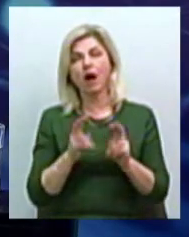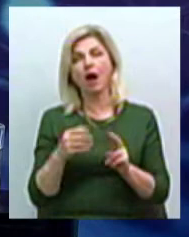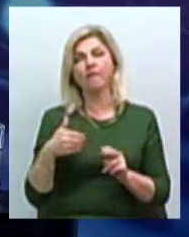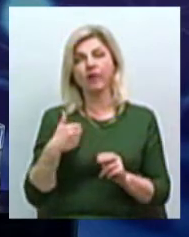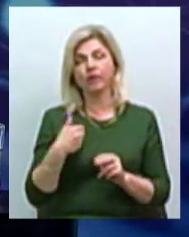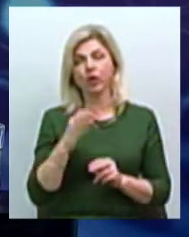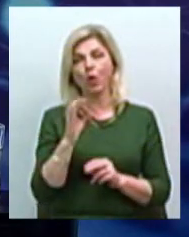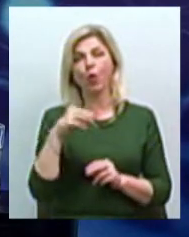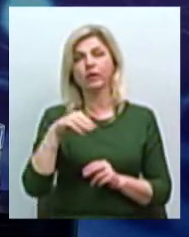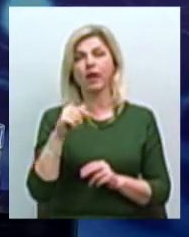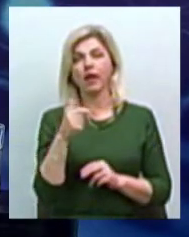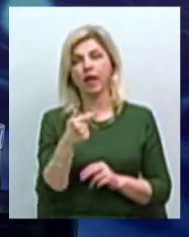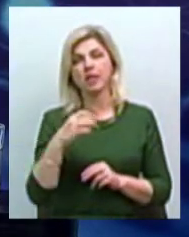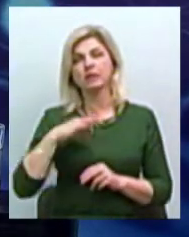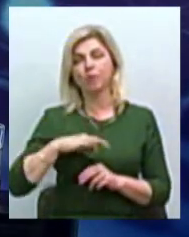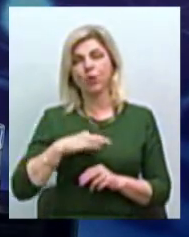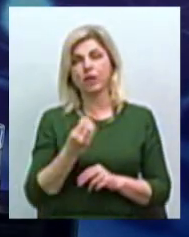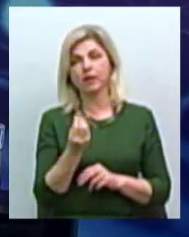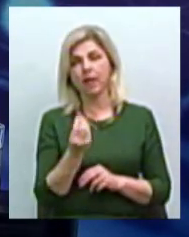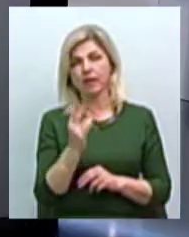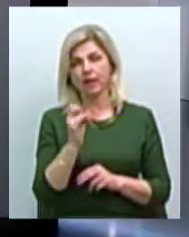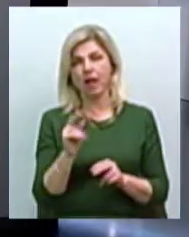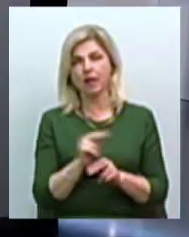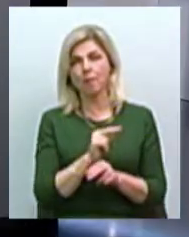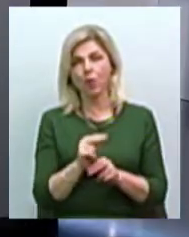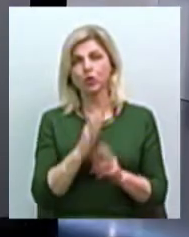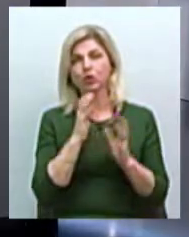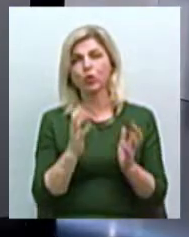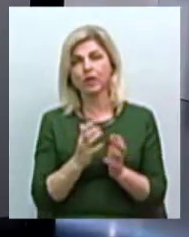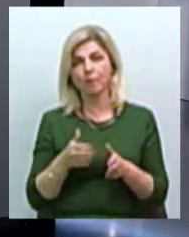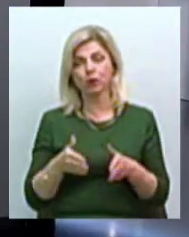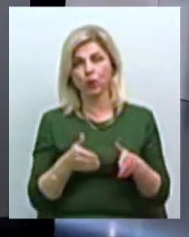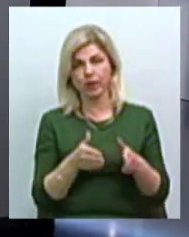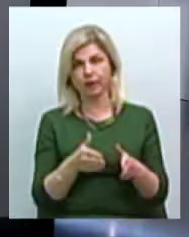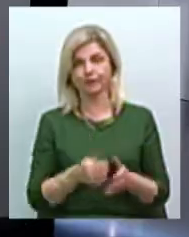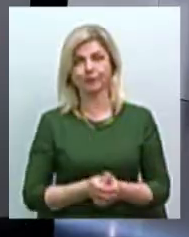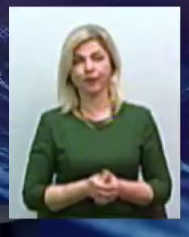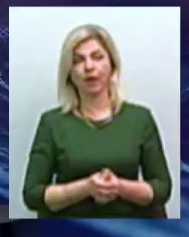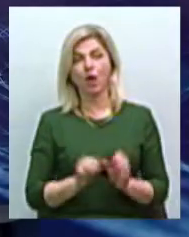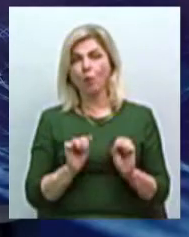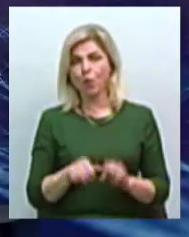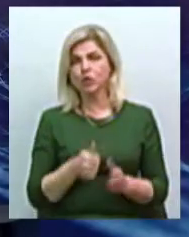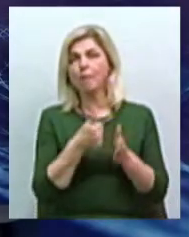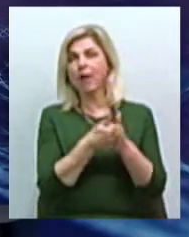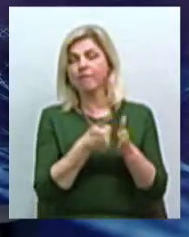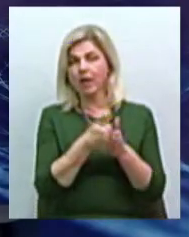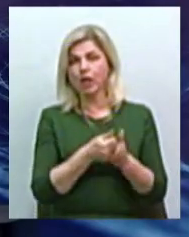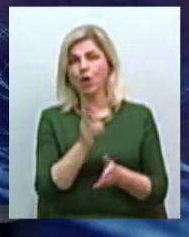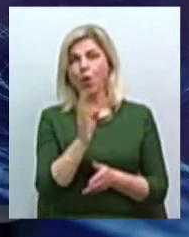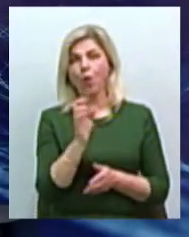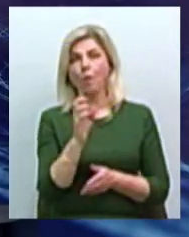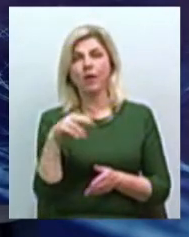використовують гроші на ремонт та утримання доріг? Я можу би похвалити Коблівську об'єдненную громаду, що